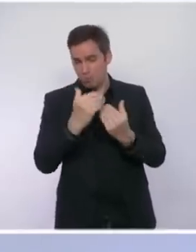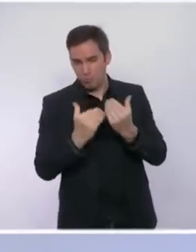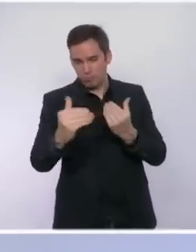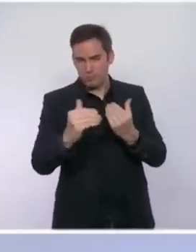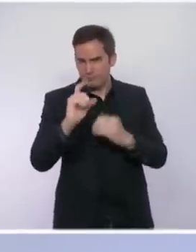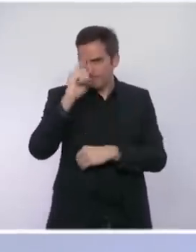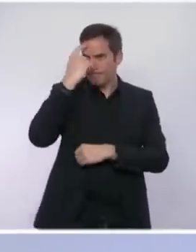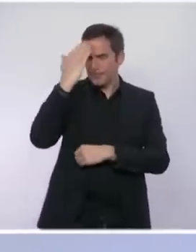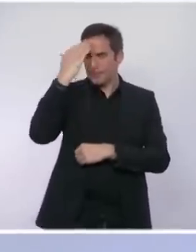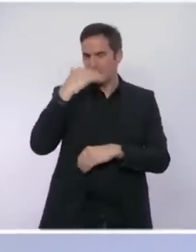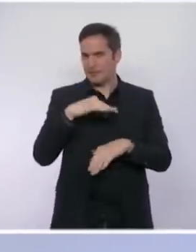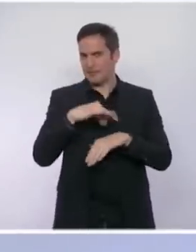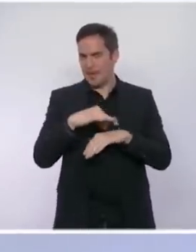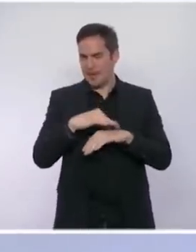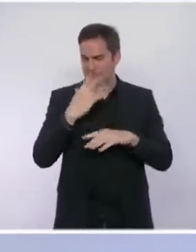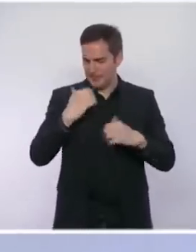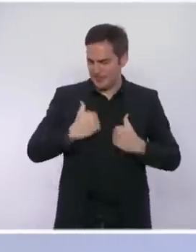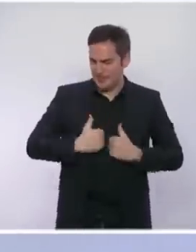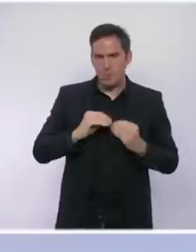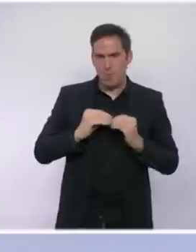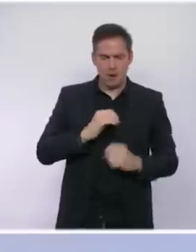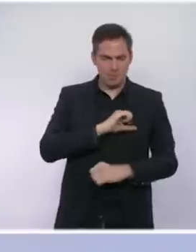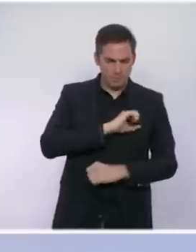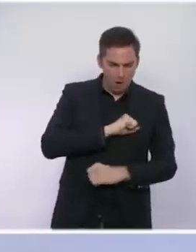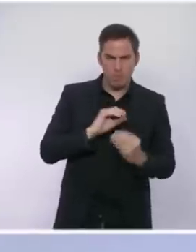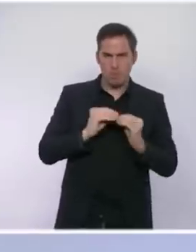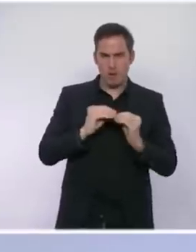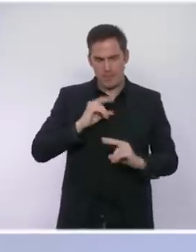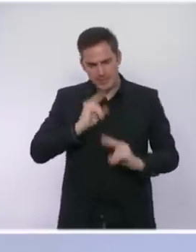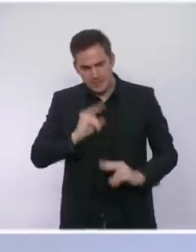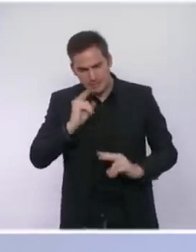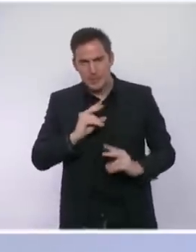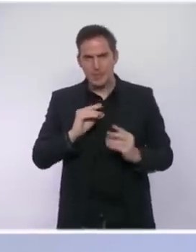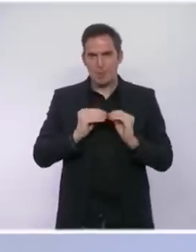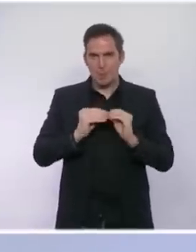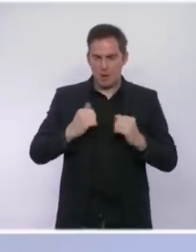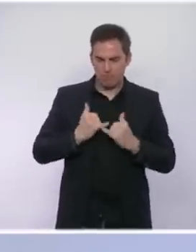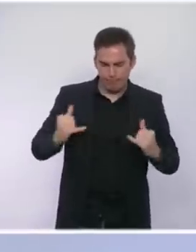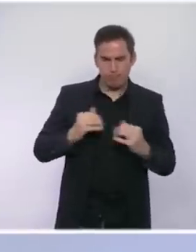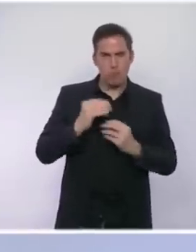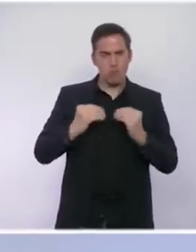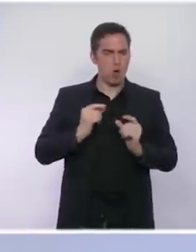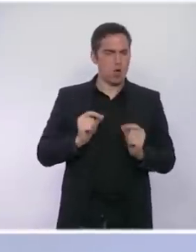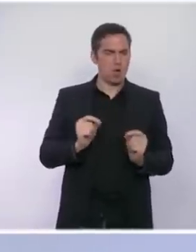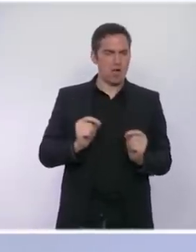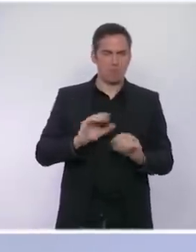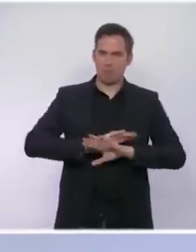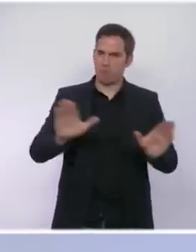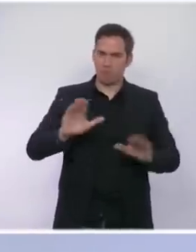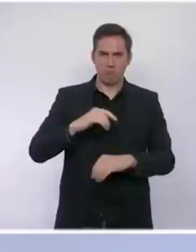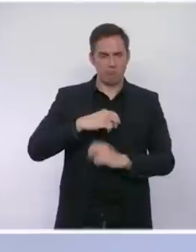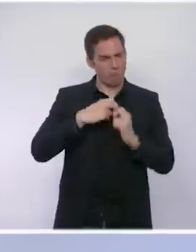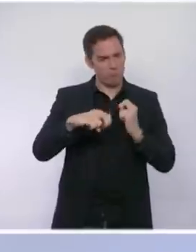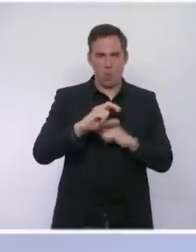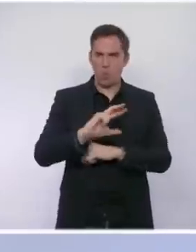-vis des formes graves de la maladie, qui ont des maladies cardiovasculaires, des maladies respiratoires, qui souffrent d'obésité, de cancer, il faut qu'ils aient recours au rappel de